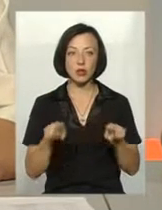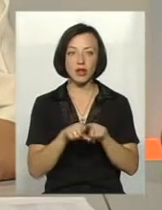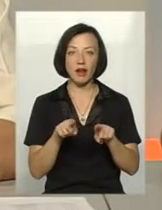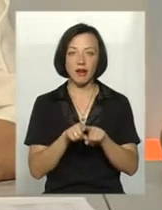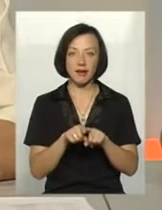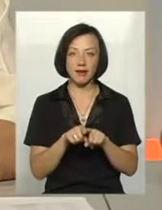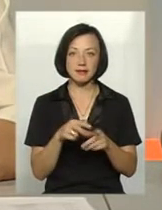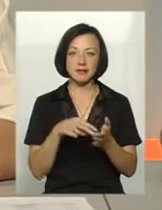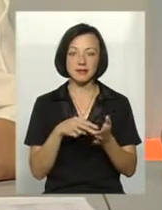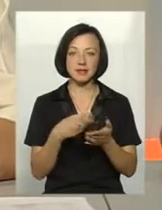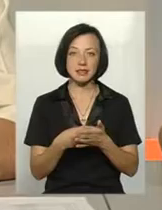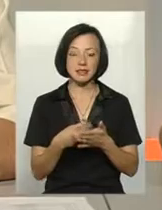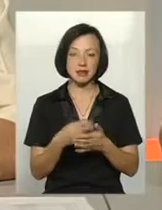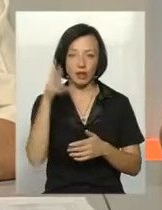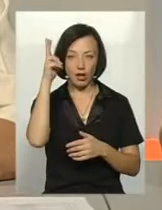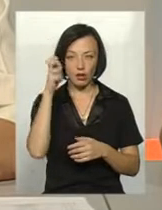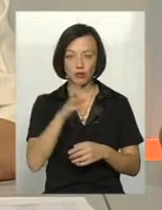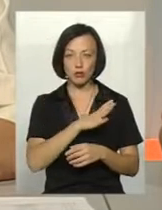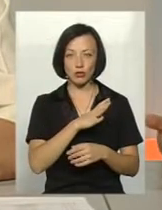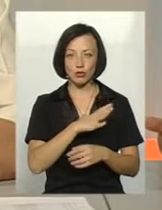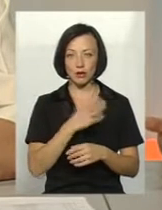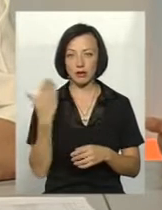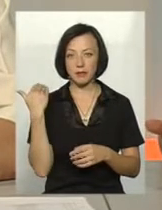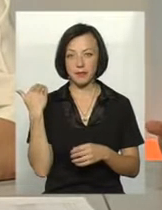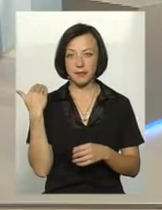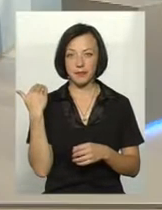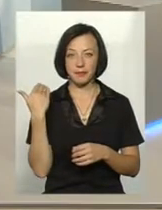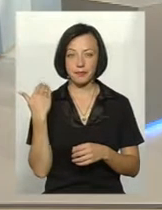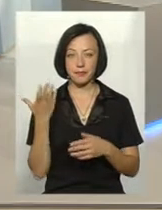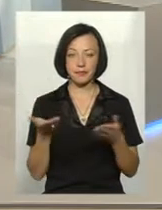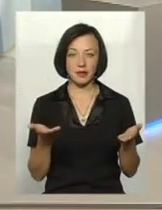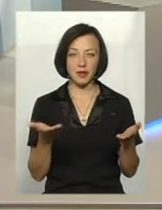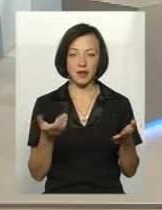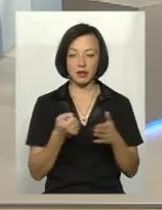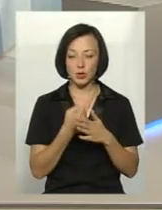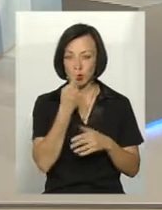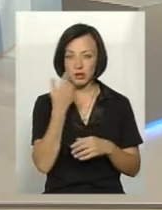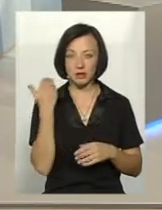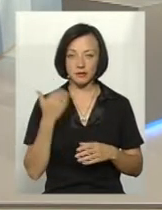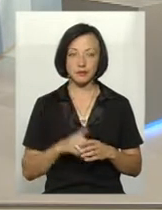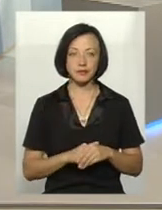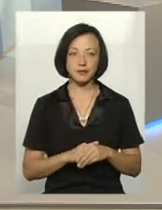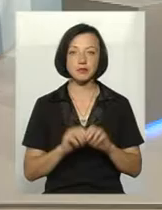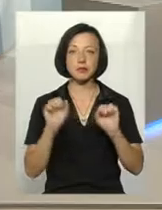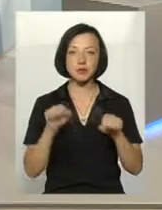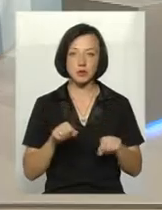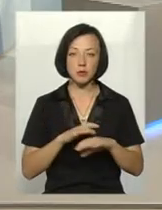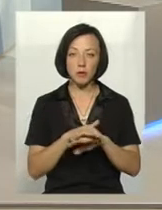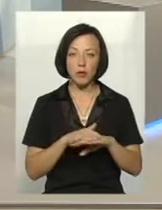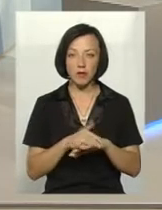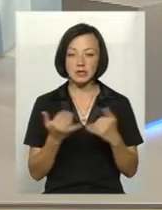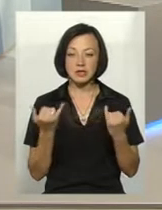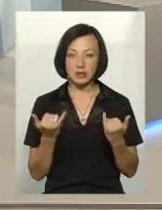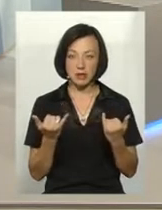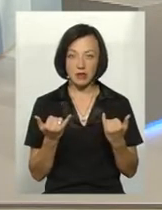на цю культуру, які були ще до недавного часу. Можна ж прорахувати, якщо зараз окупівельна